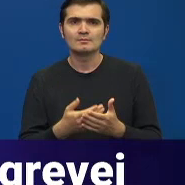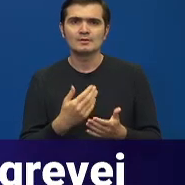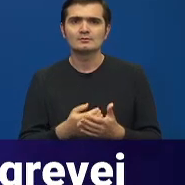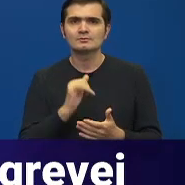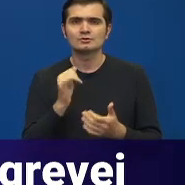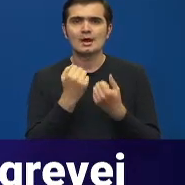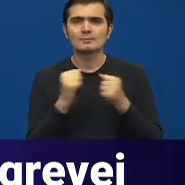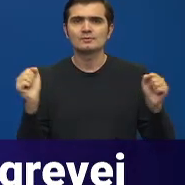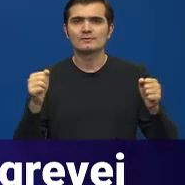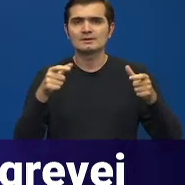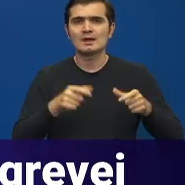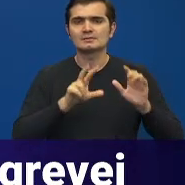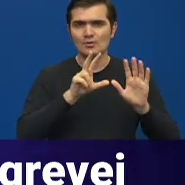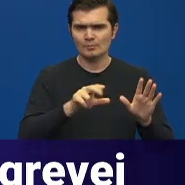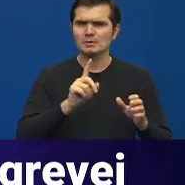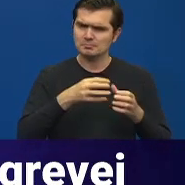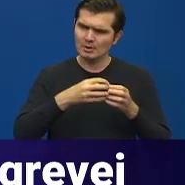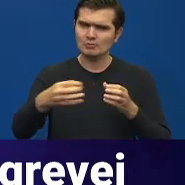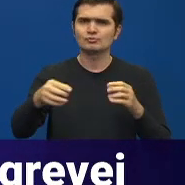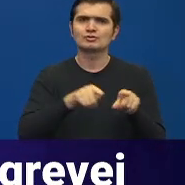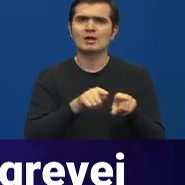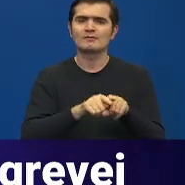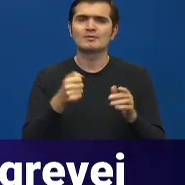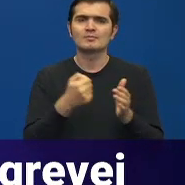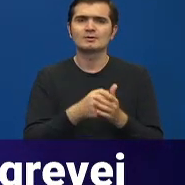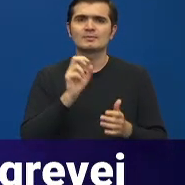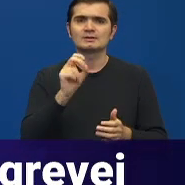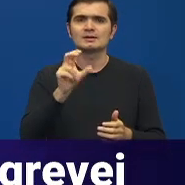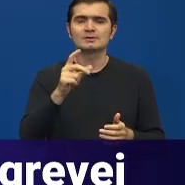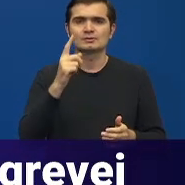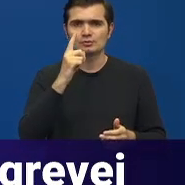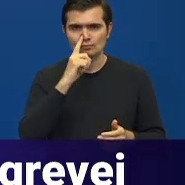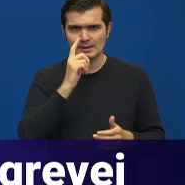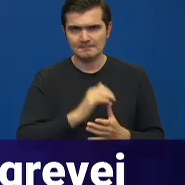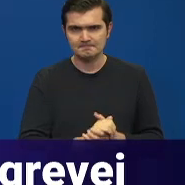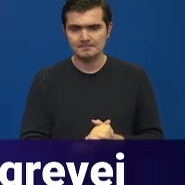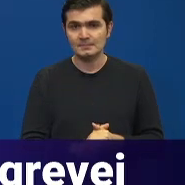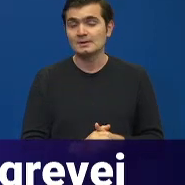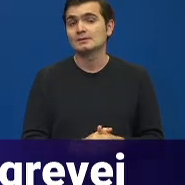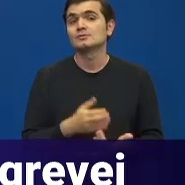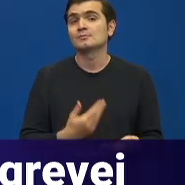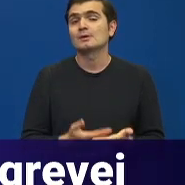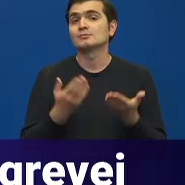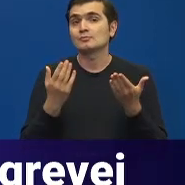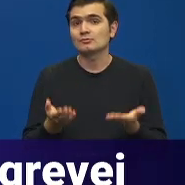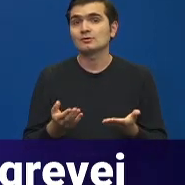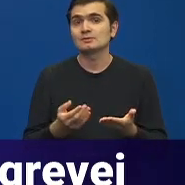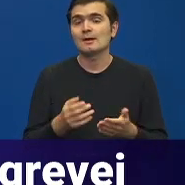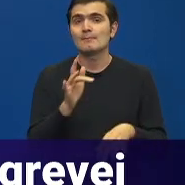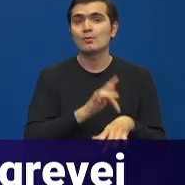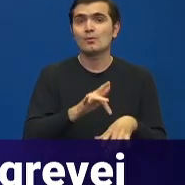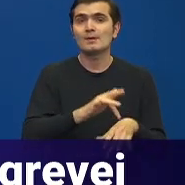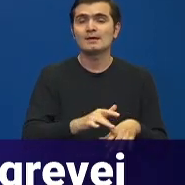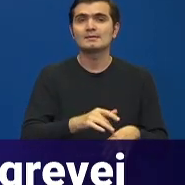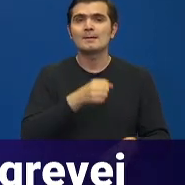absorbeții de clasa a 8-a, se vor prelungi și ele până pe 13 iunie. În acest context, probele de